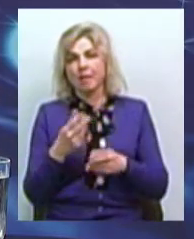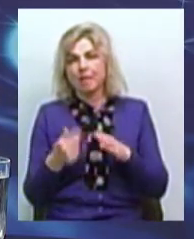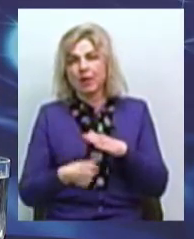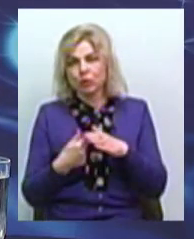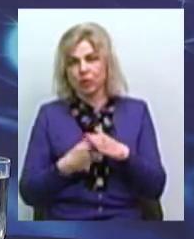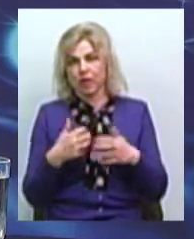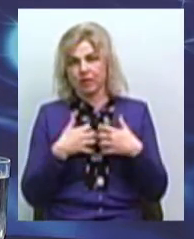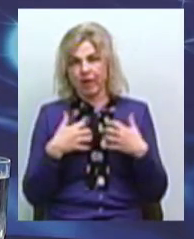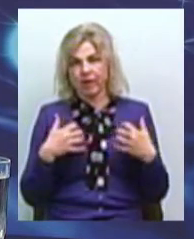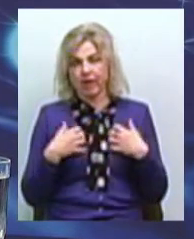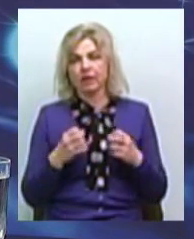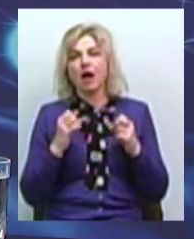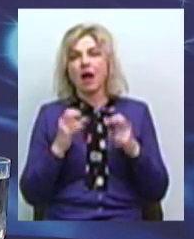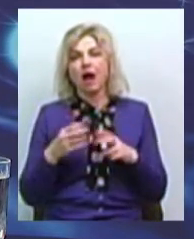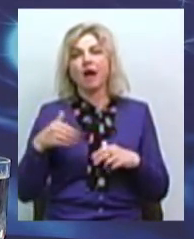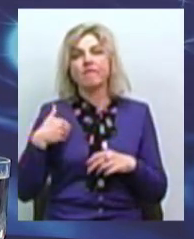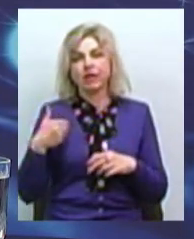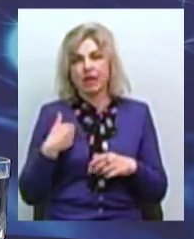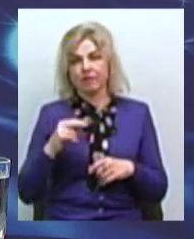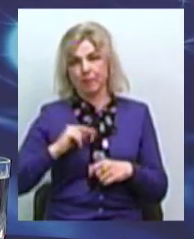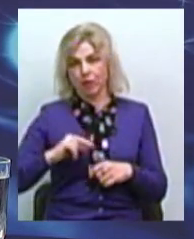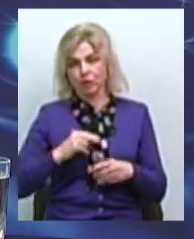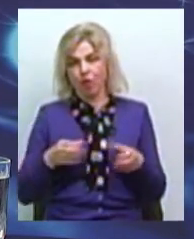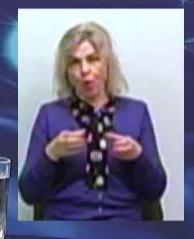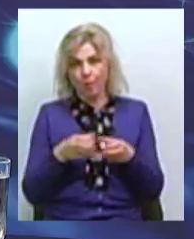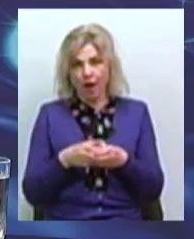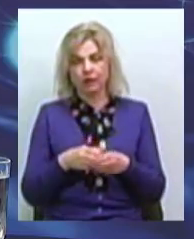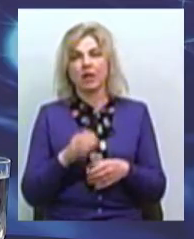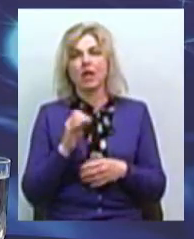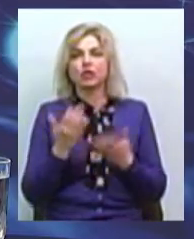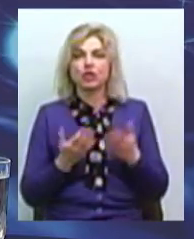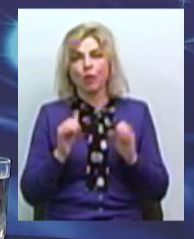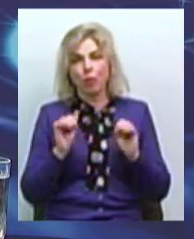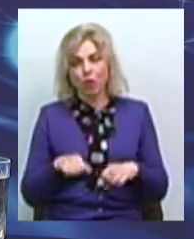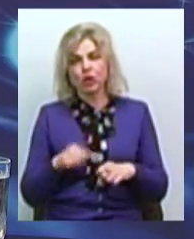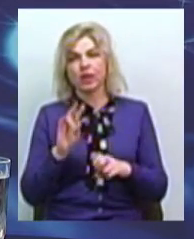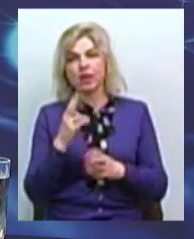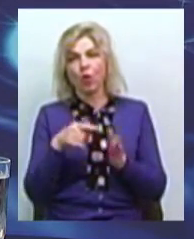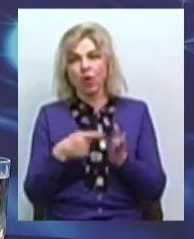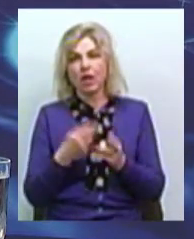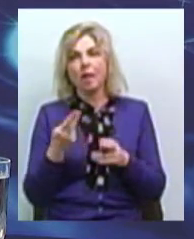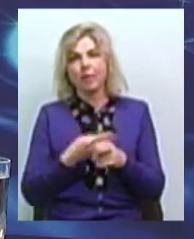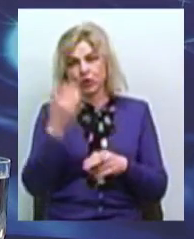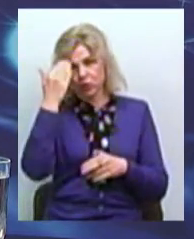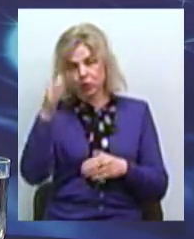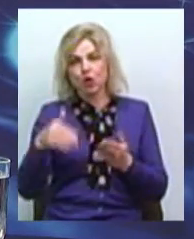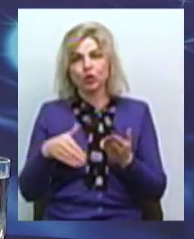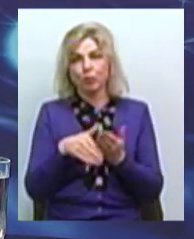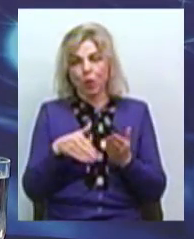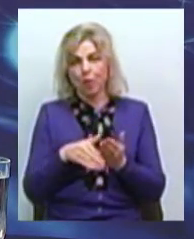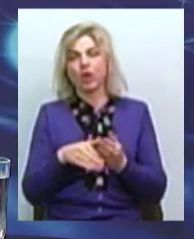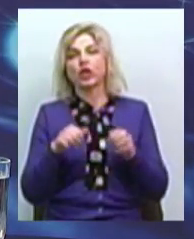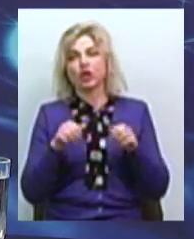відпрацювала команда Тов «Чотирилапи Україна»? Чи зможе Миколаєв безсторонній допомогу вирішити проблеми безпритульних тварин?